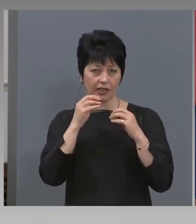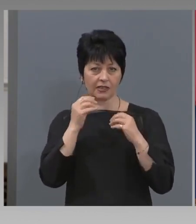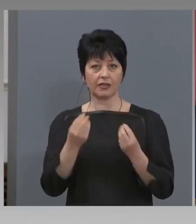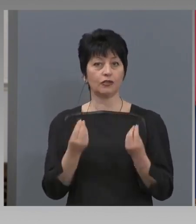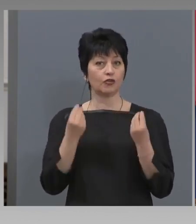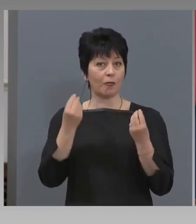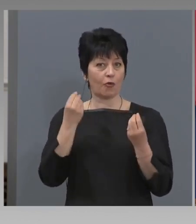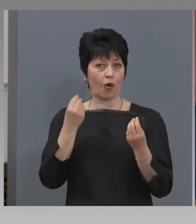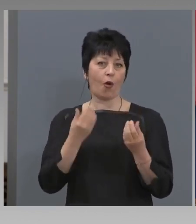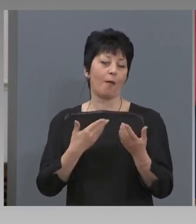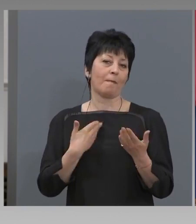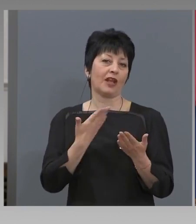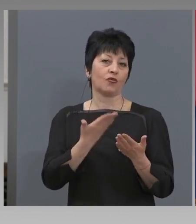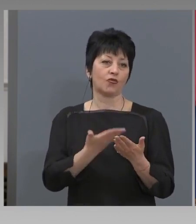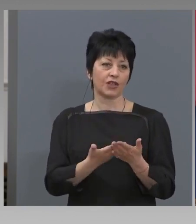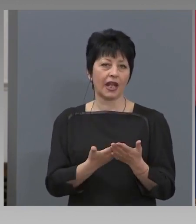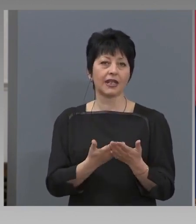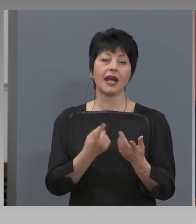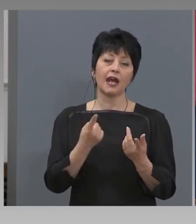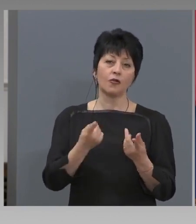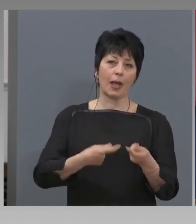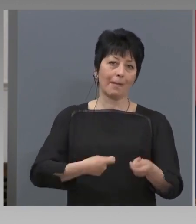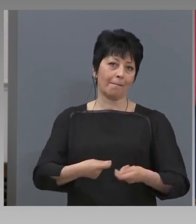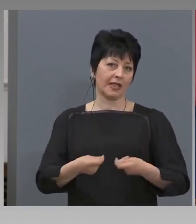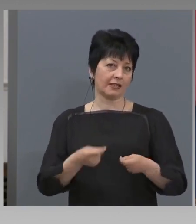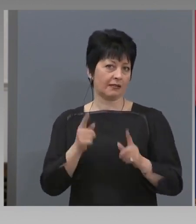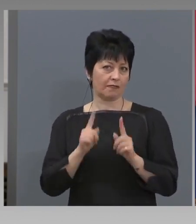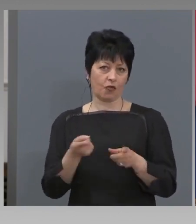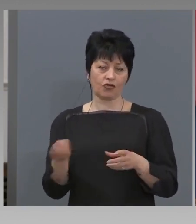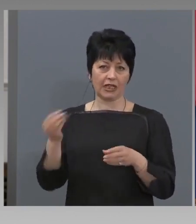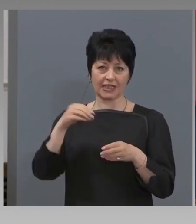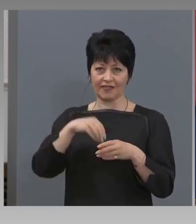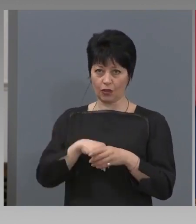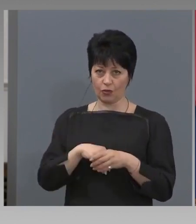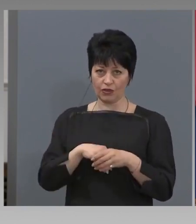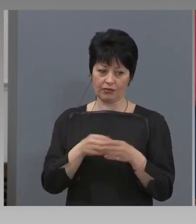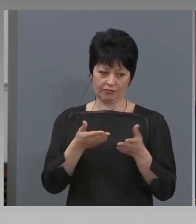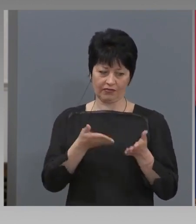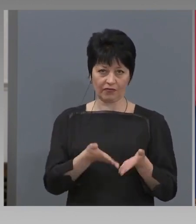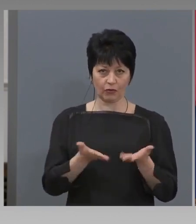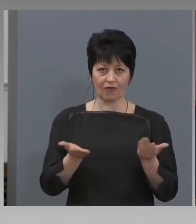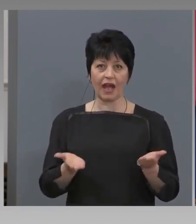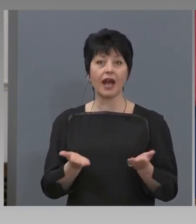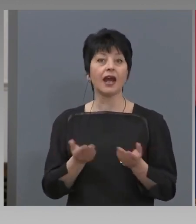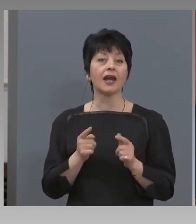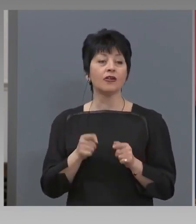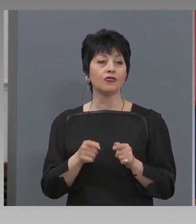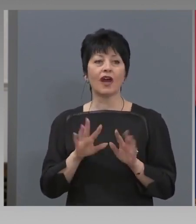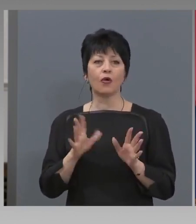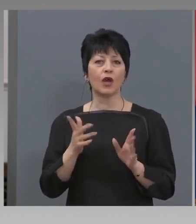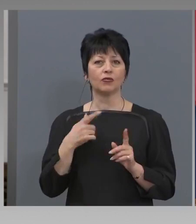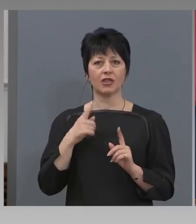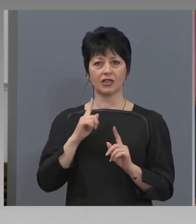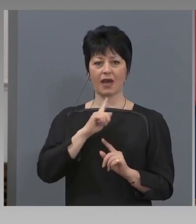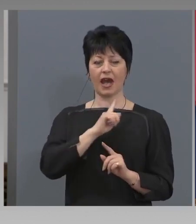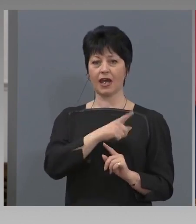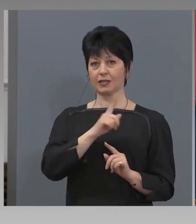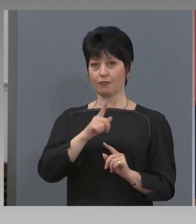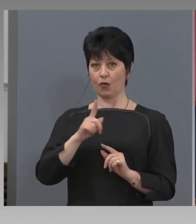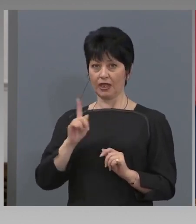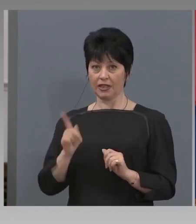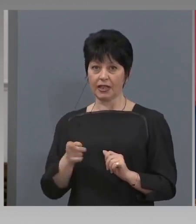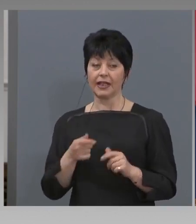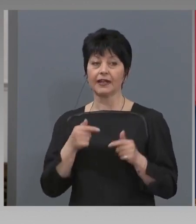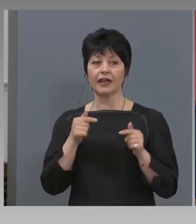предложението и бизнеса да се включи, който иска в него. И това, което сме разпоредили, това ще ни